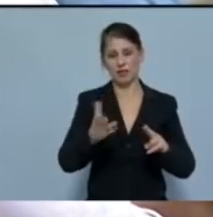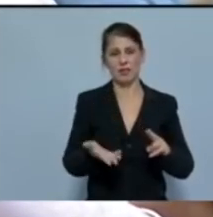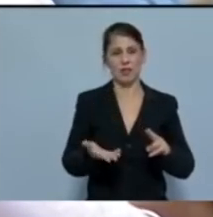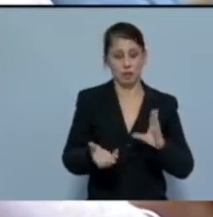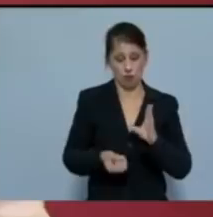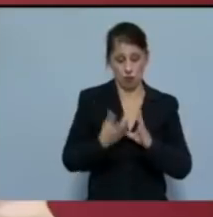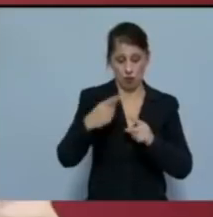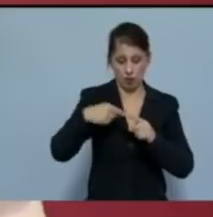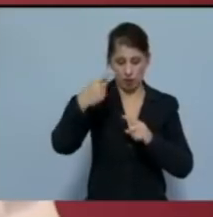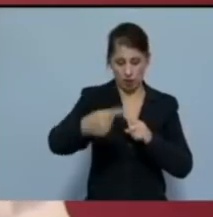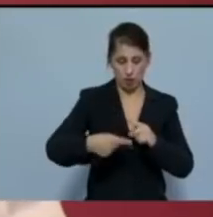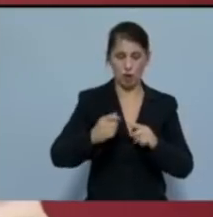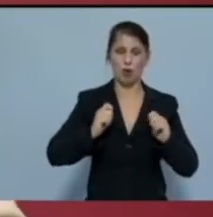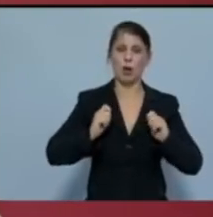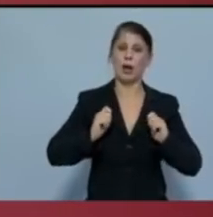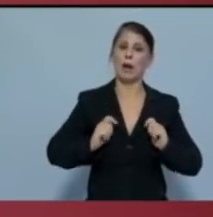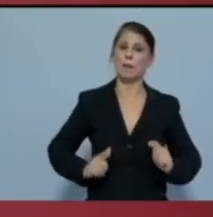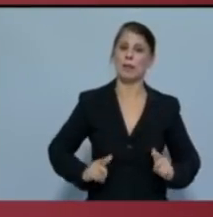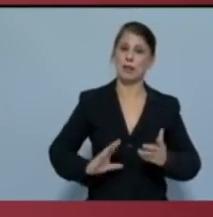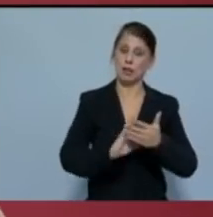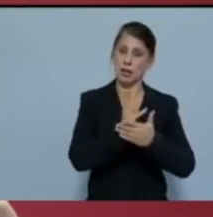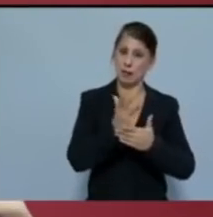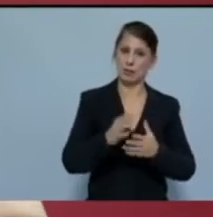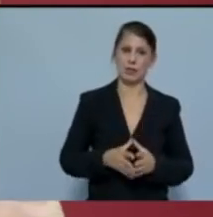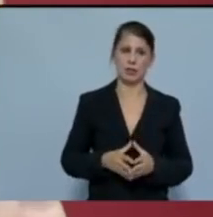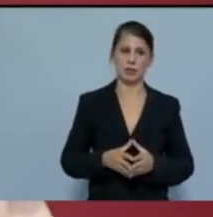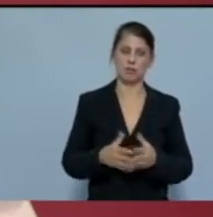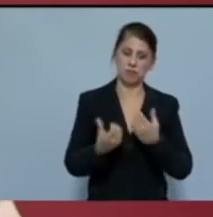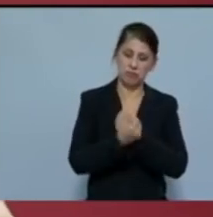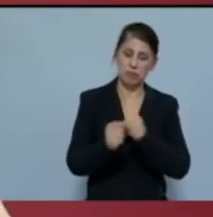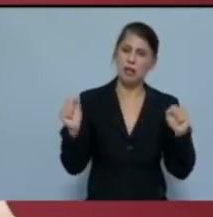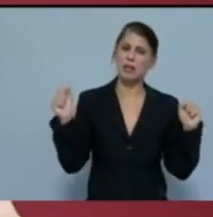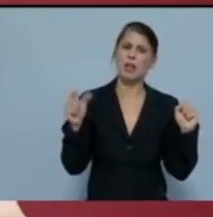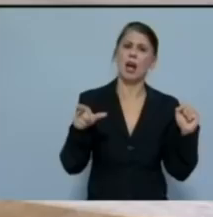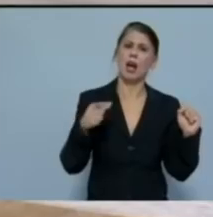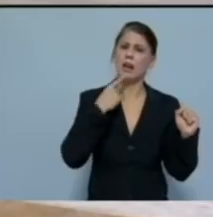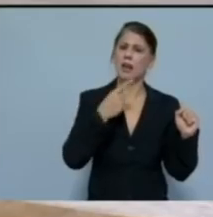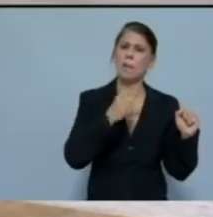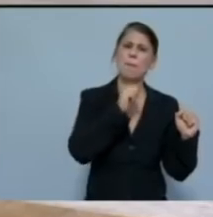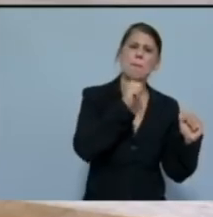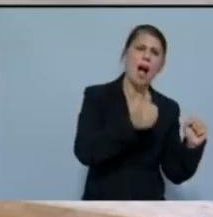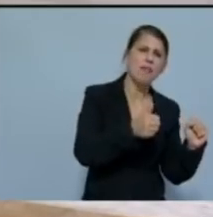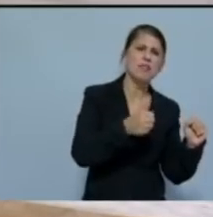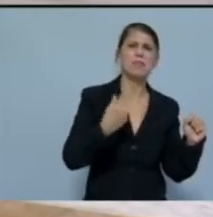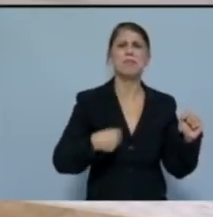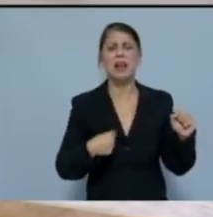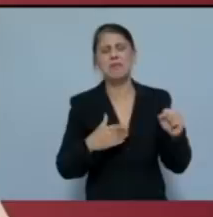γύρου καπιταλιστικής ανάπτυξης, η οποία, ανεξάρτητα από το αν αποκαλείται μαύρη ή πράσινη,